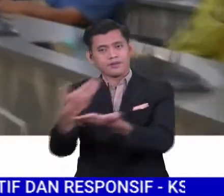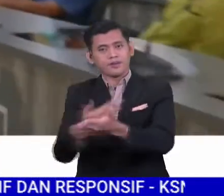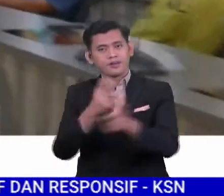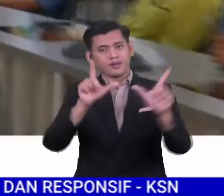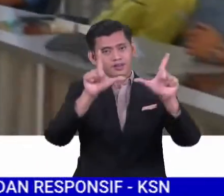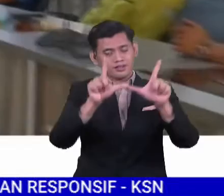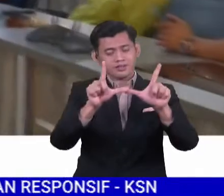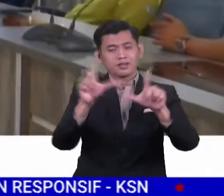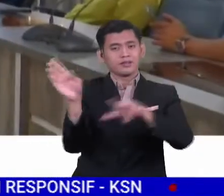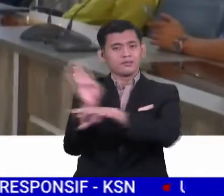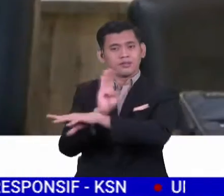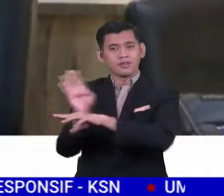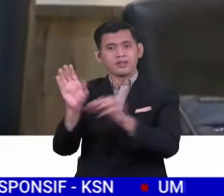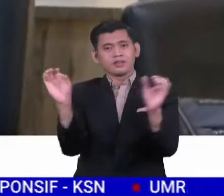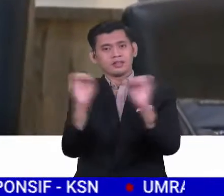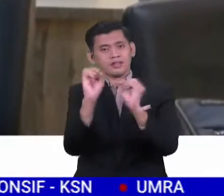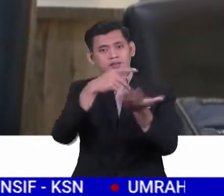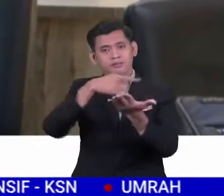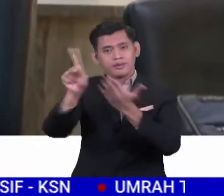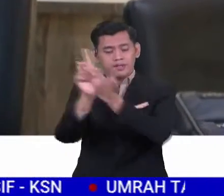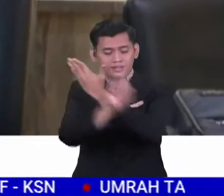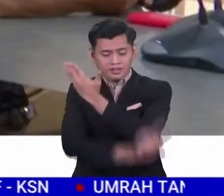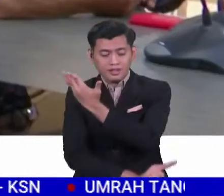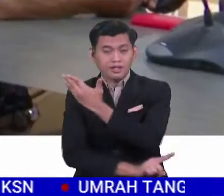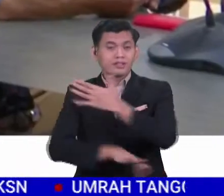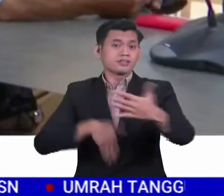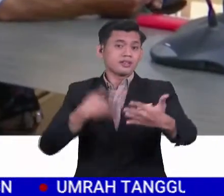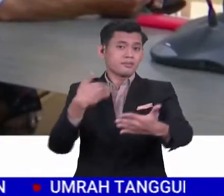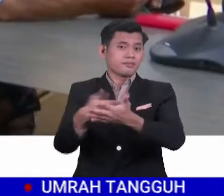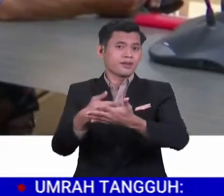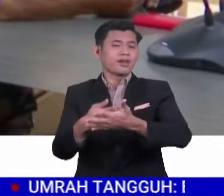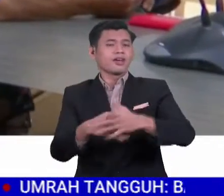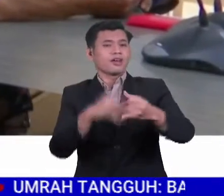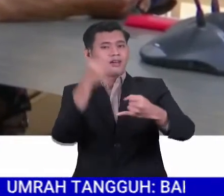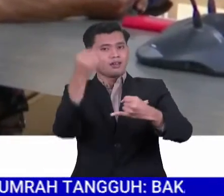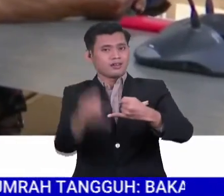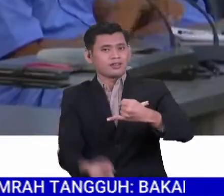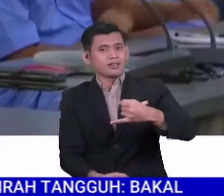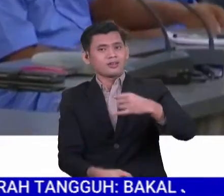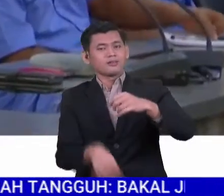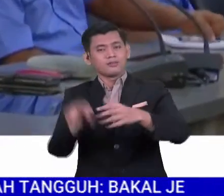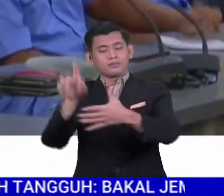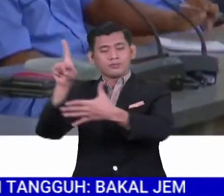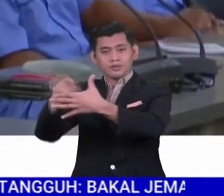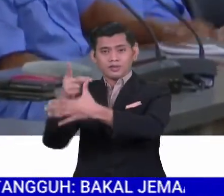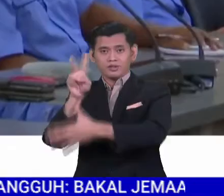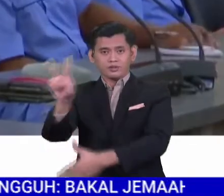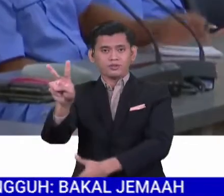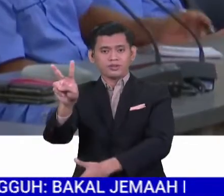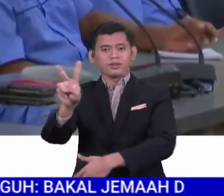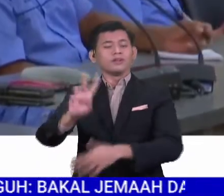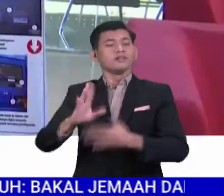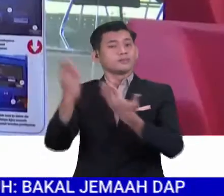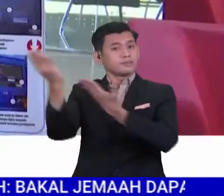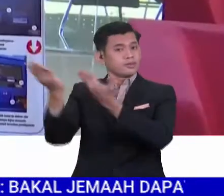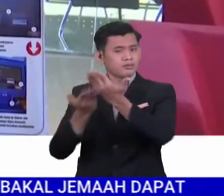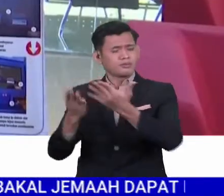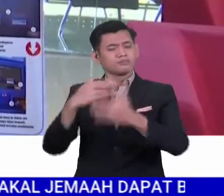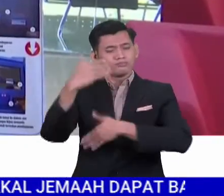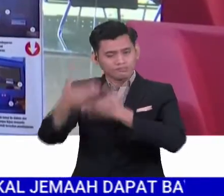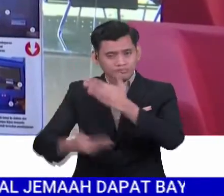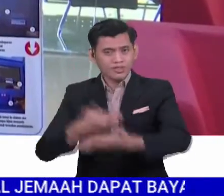dagangan tanpa penalti turut dilanjutkan hingga akhir Februari. Kemudahan itu bagi melancarkan proses